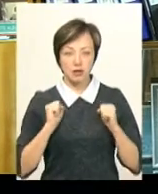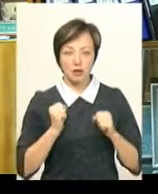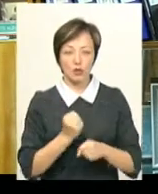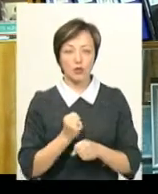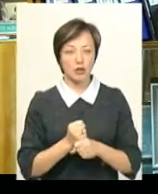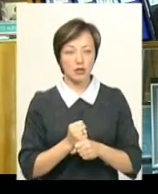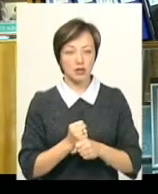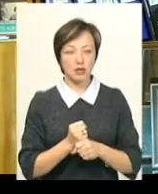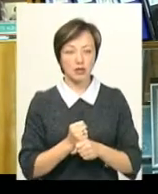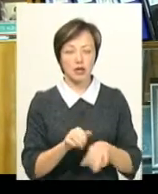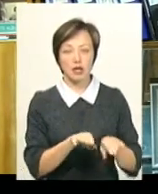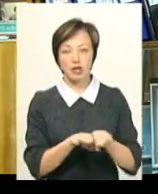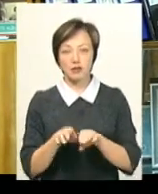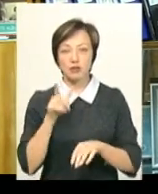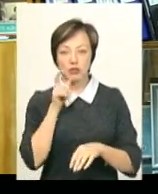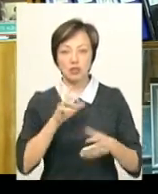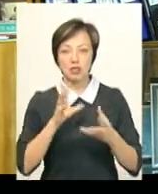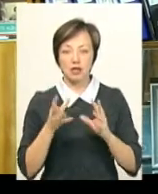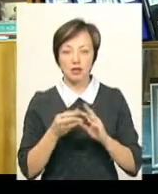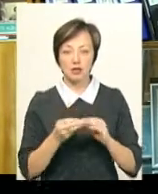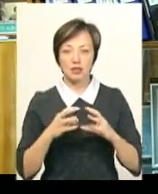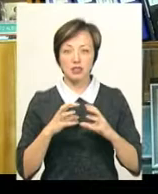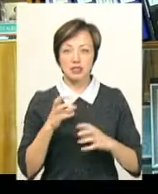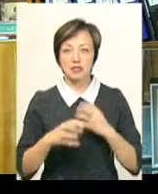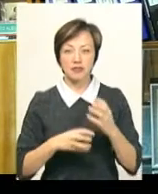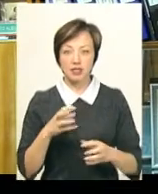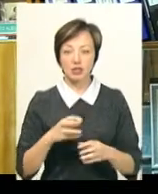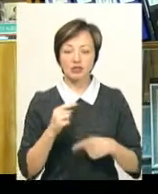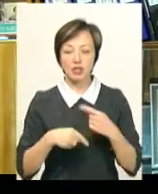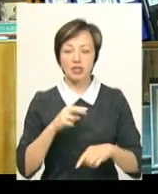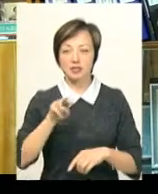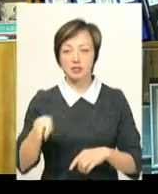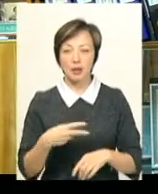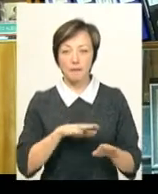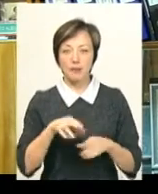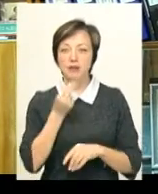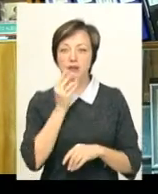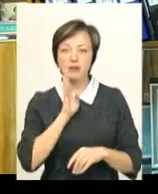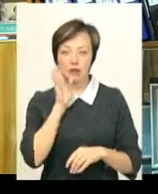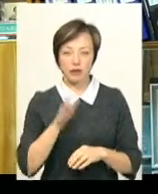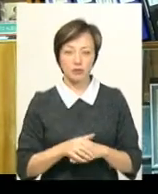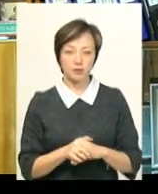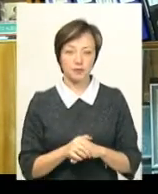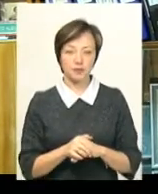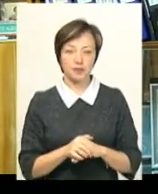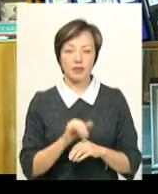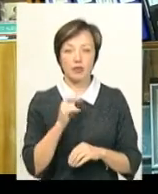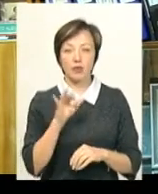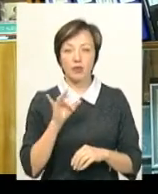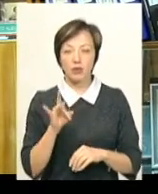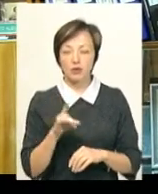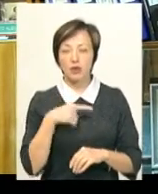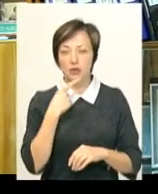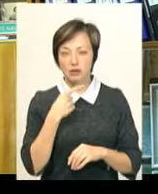робити рівень цукру, так як в загальному світі, через дві години після сніданку. Ігор Самолюк каже, що